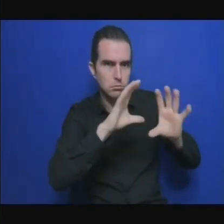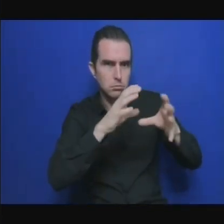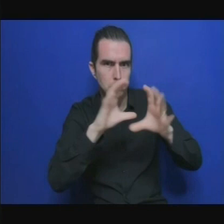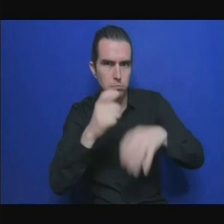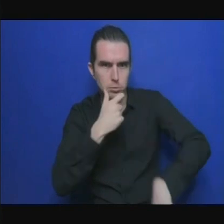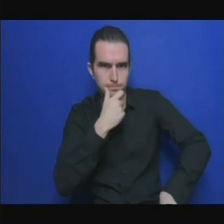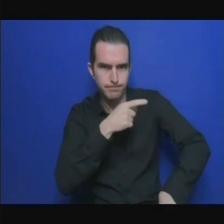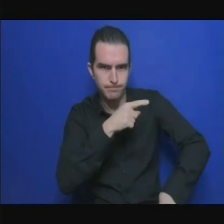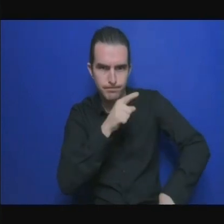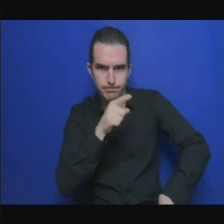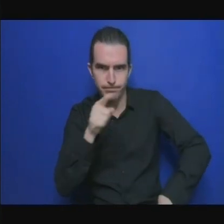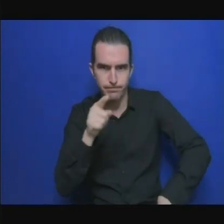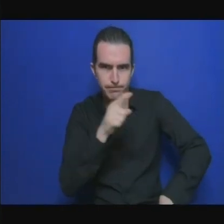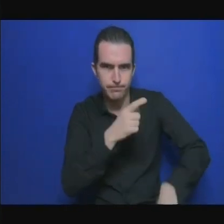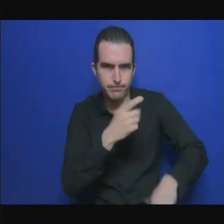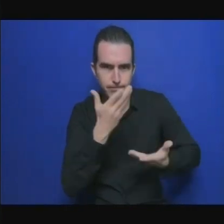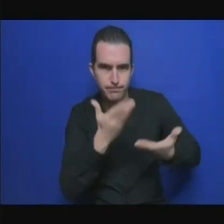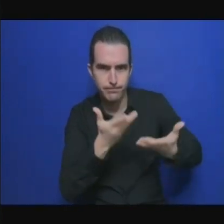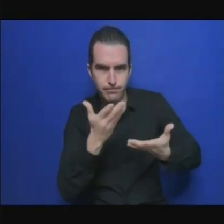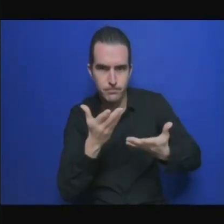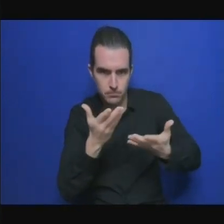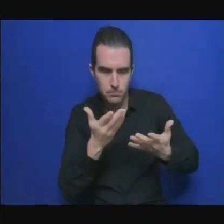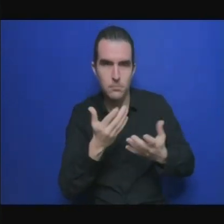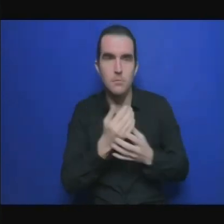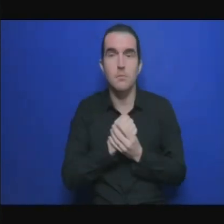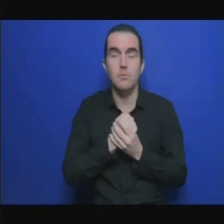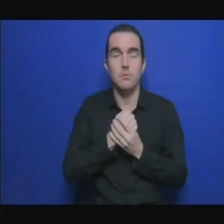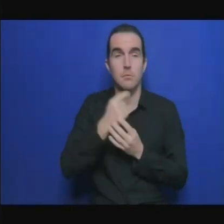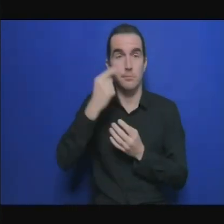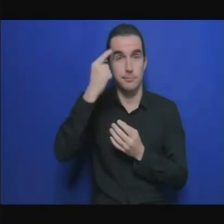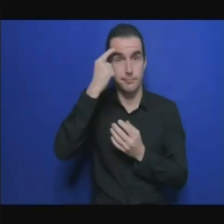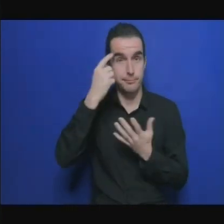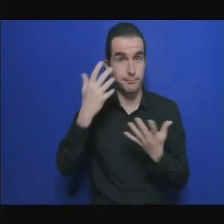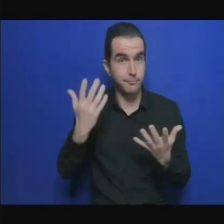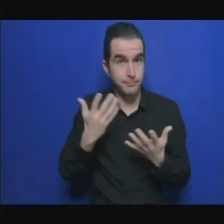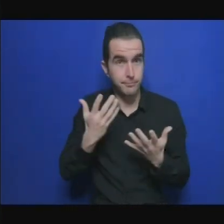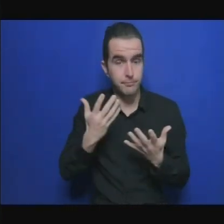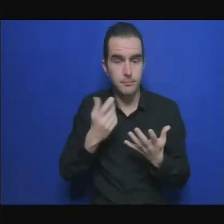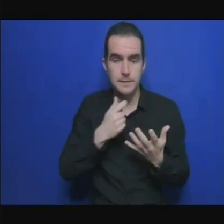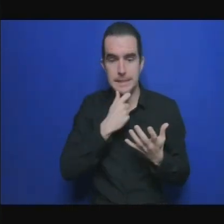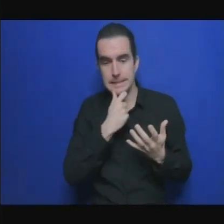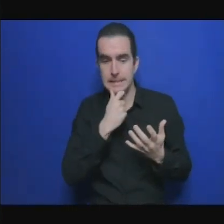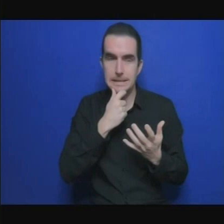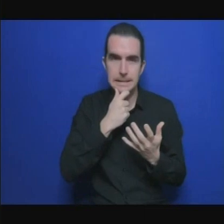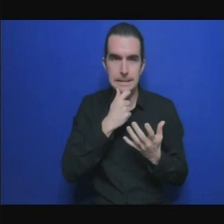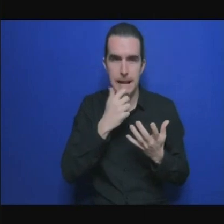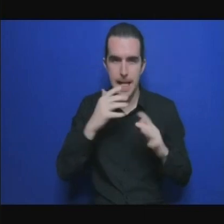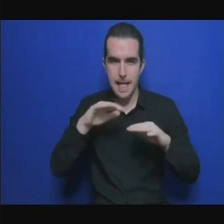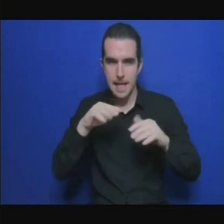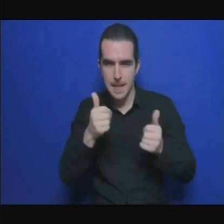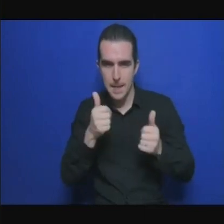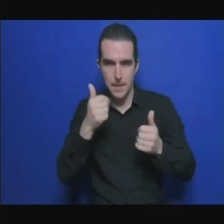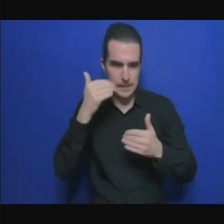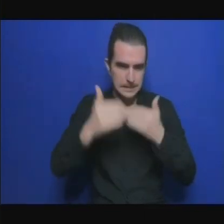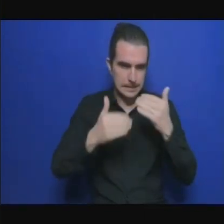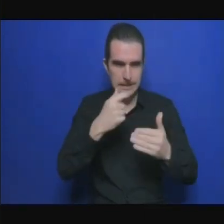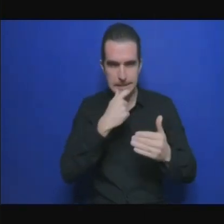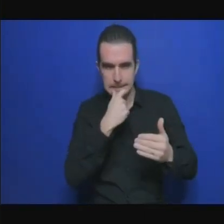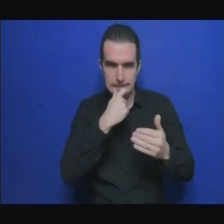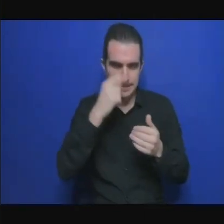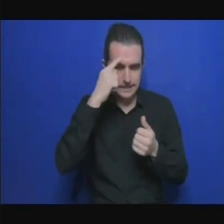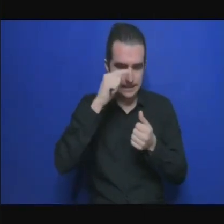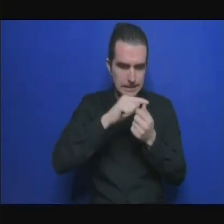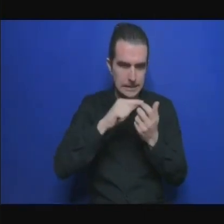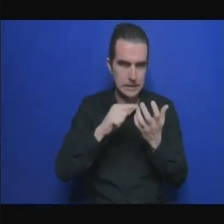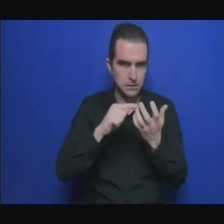le seul problème c'est que le défi à relever est ambitieux parce qu'il s'agit quelque part d'accélérer l'accès à l'électricité comme le